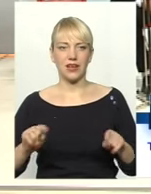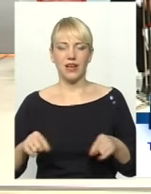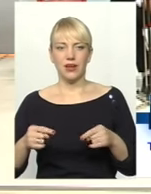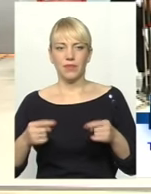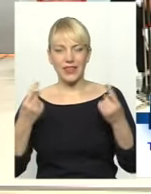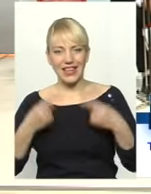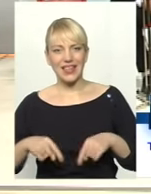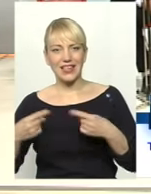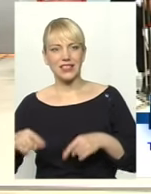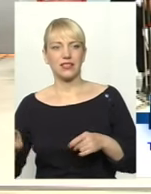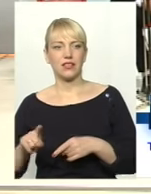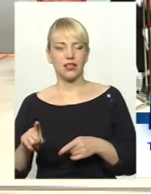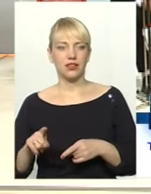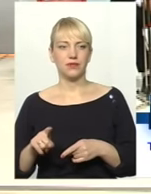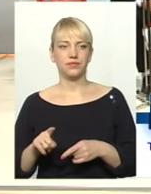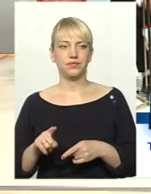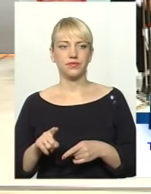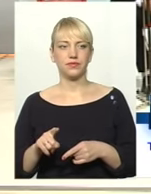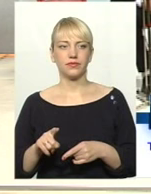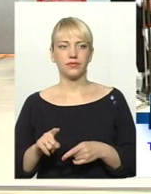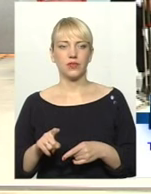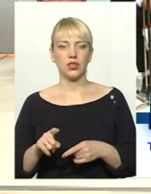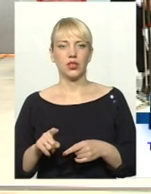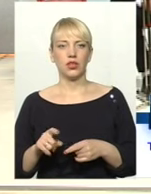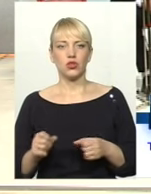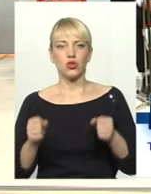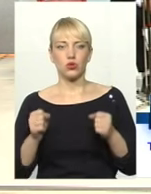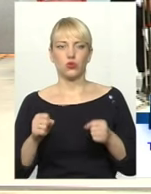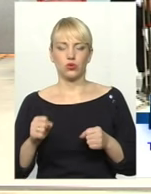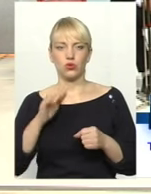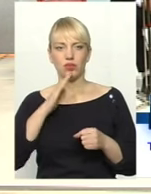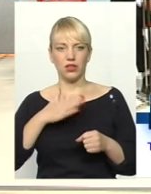час від часу струшують наше суспільство.